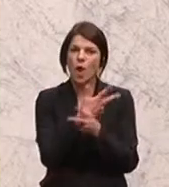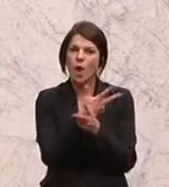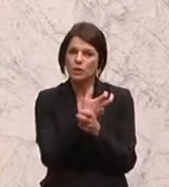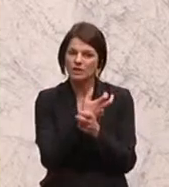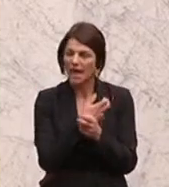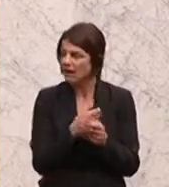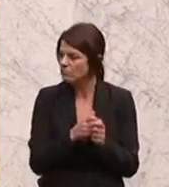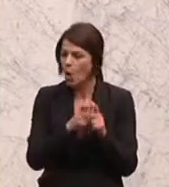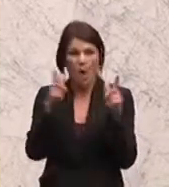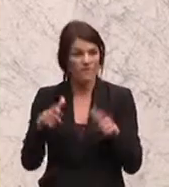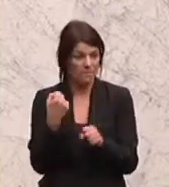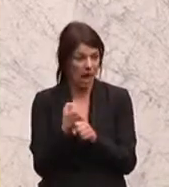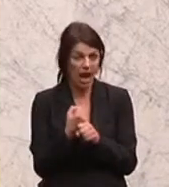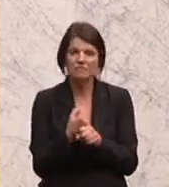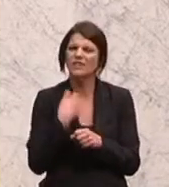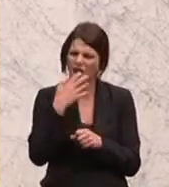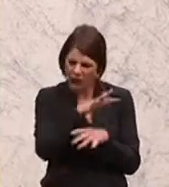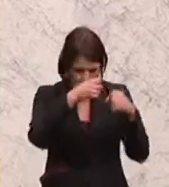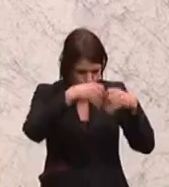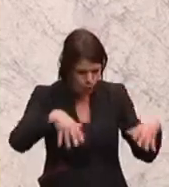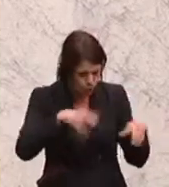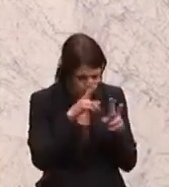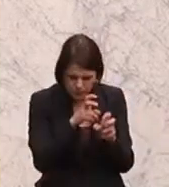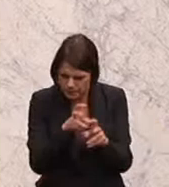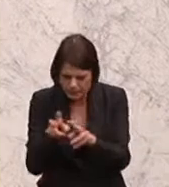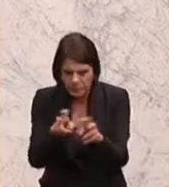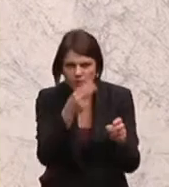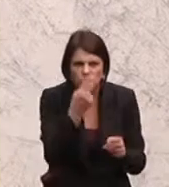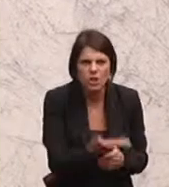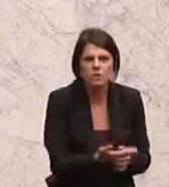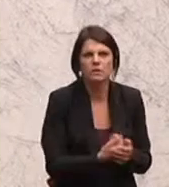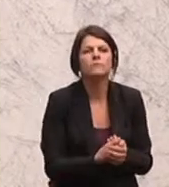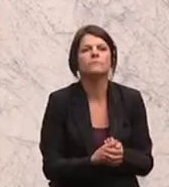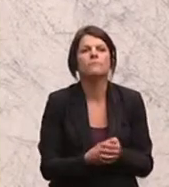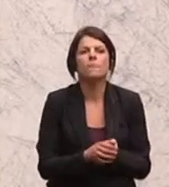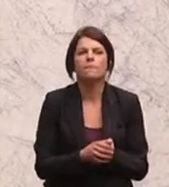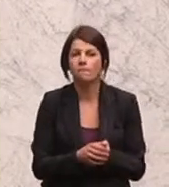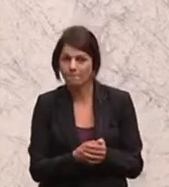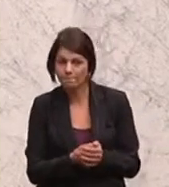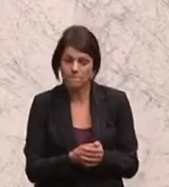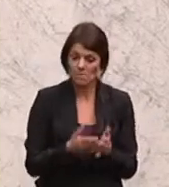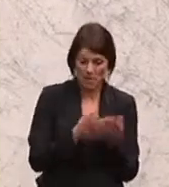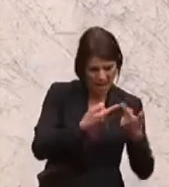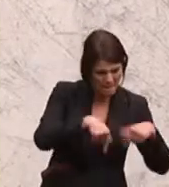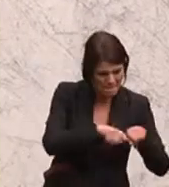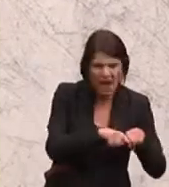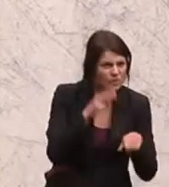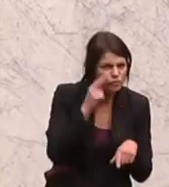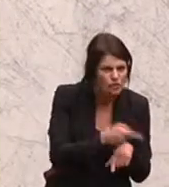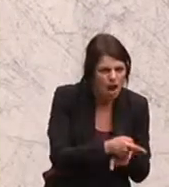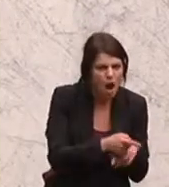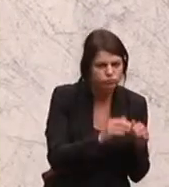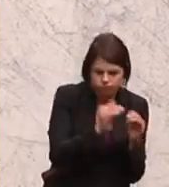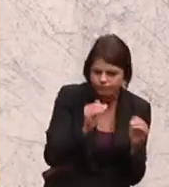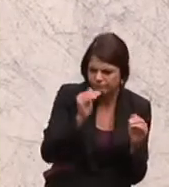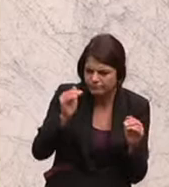installieren, um alle Strukturen zu hinterfragen, alle Strukturen von der Gemeinde angefangen bis zur